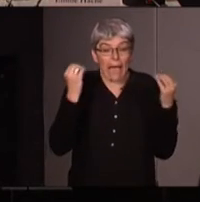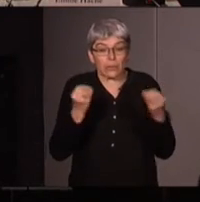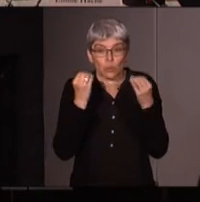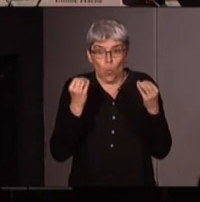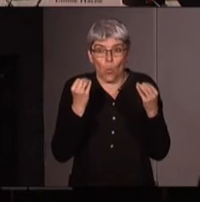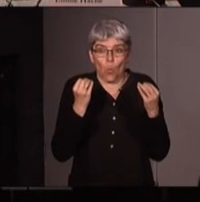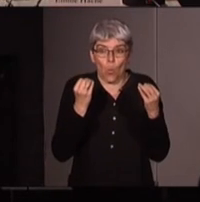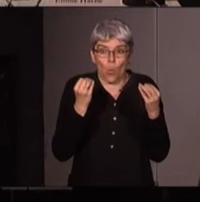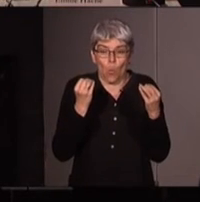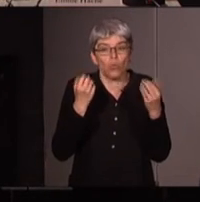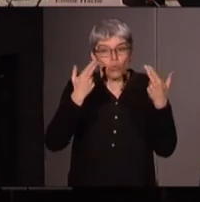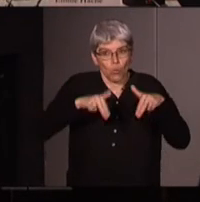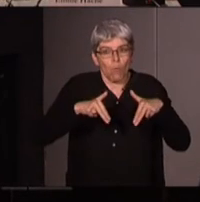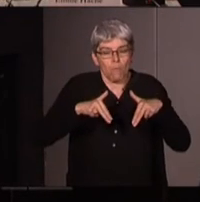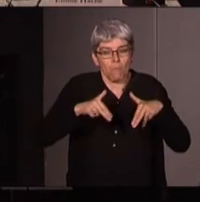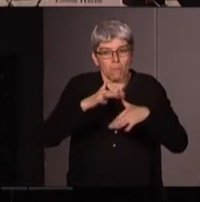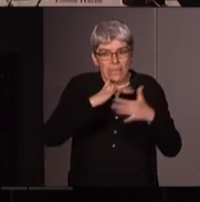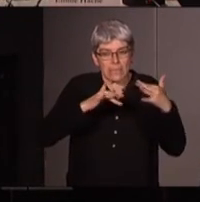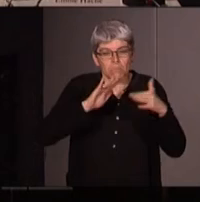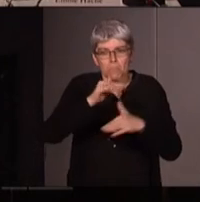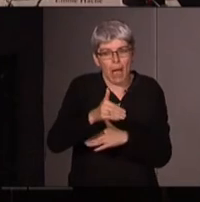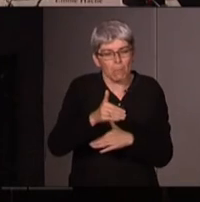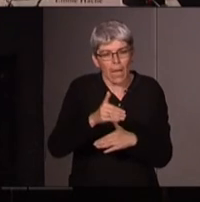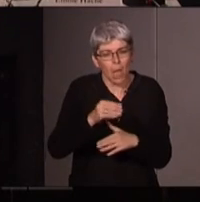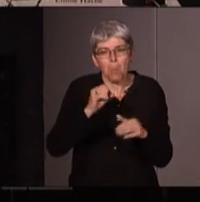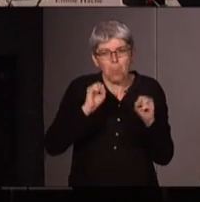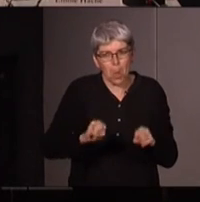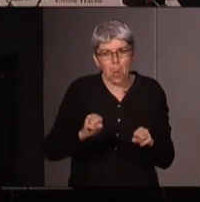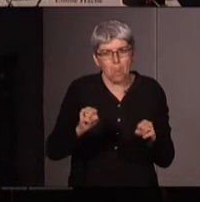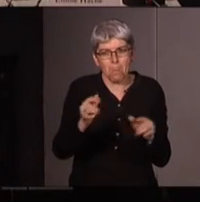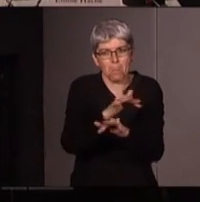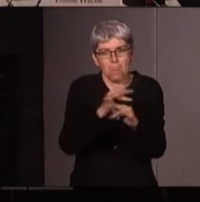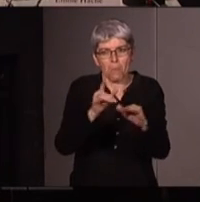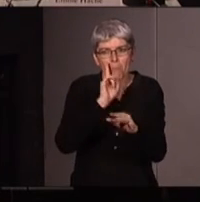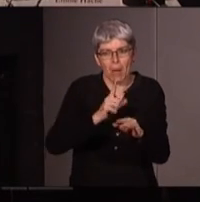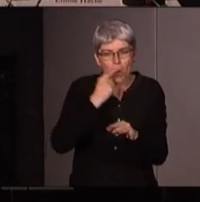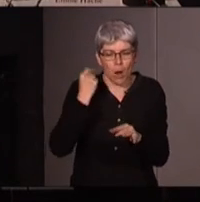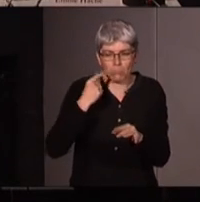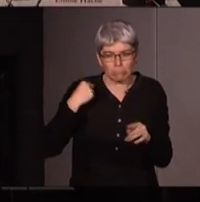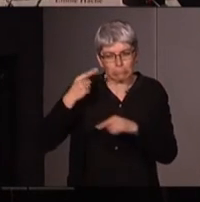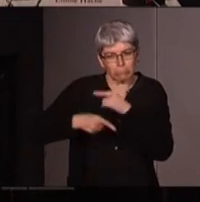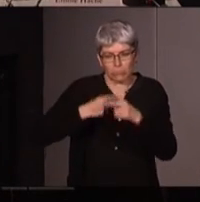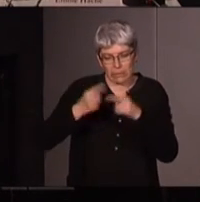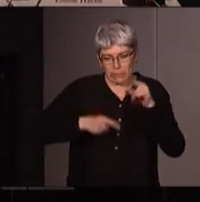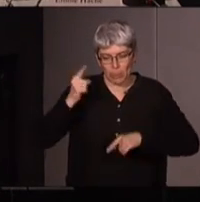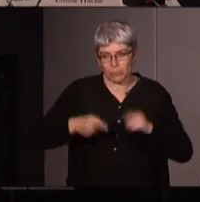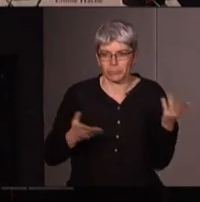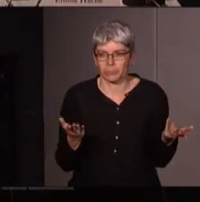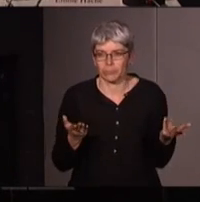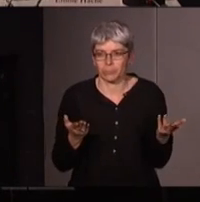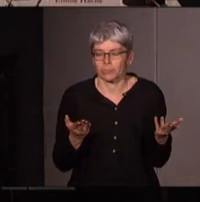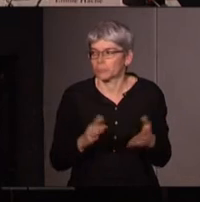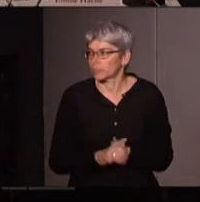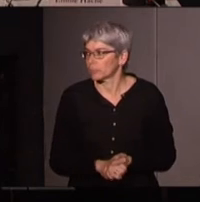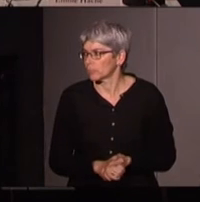où il y a eu une non-mixité mais qui n'est pas une définition même de on va dire je ne pas de la tradition en tout cas la